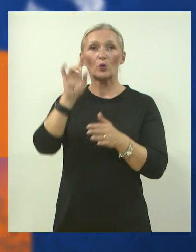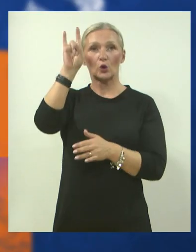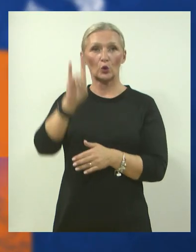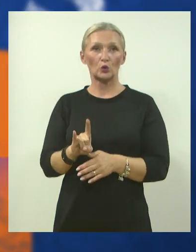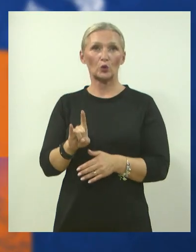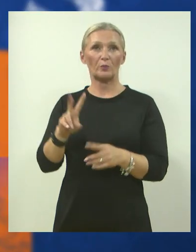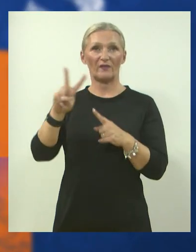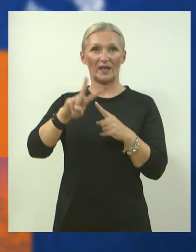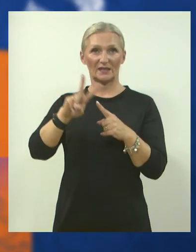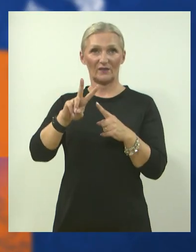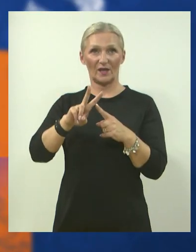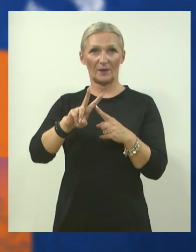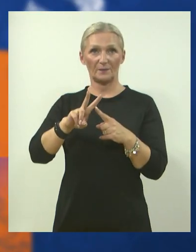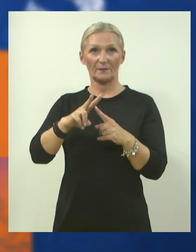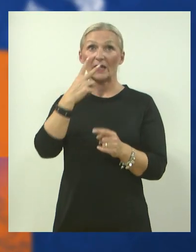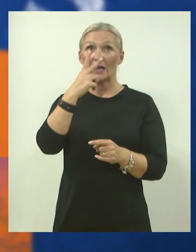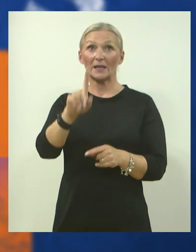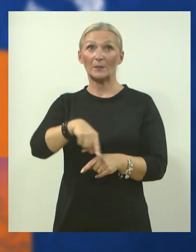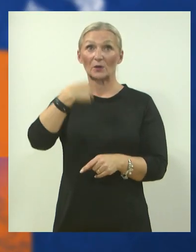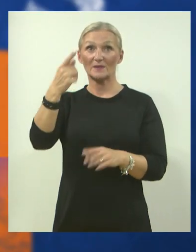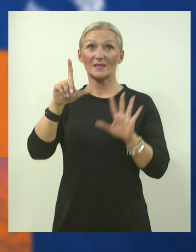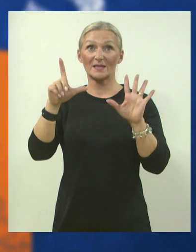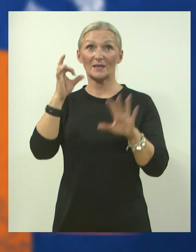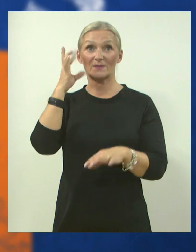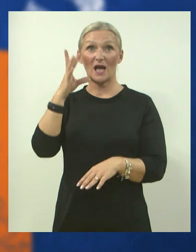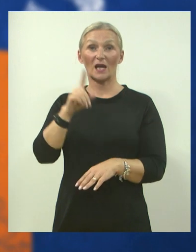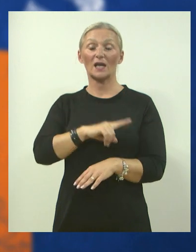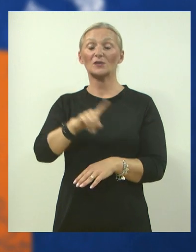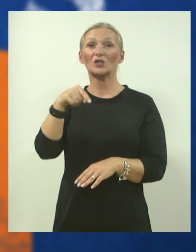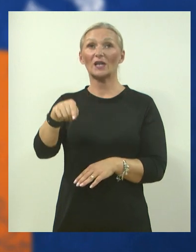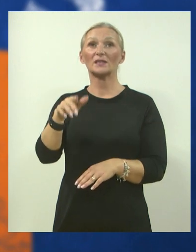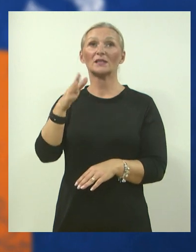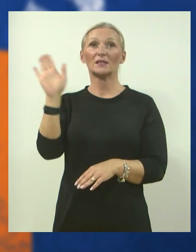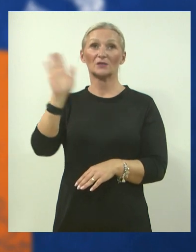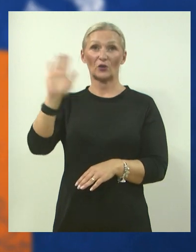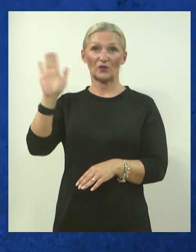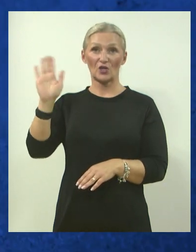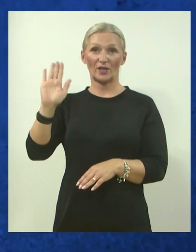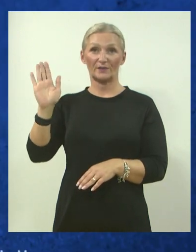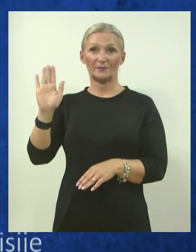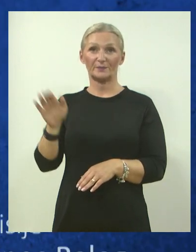kanalu VTV Televizije. Gledamo se ponovno za tjedan dana, a do tad srdećan vam pozdrav!